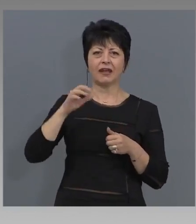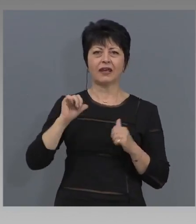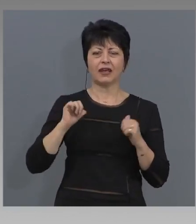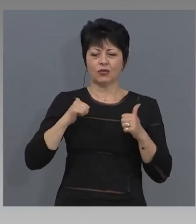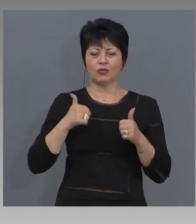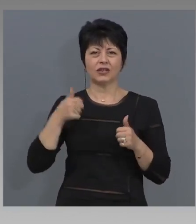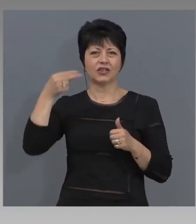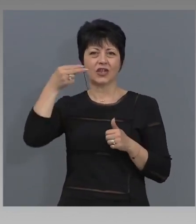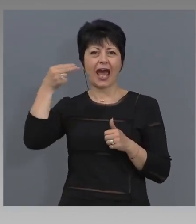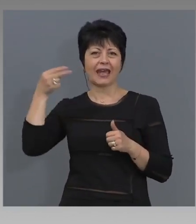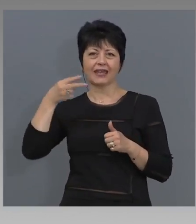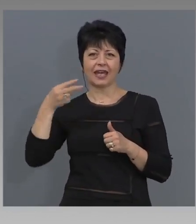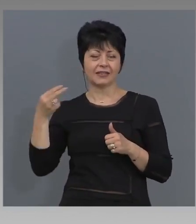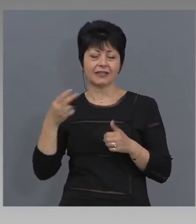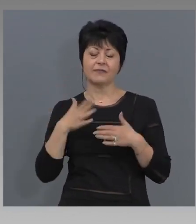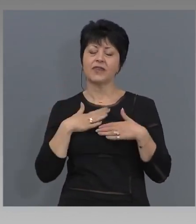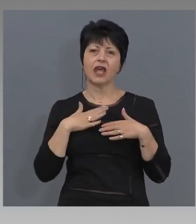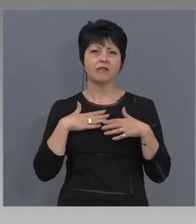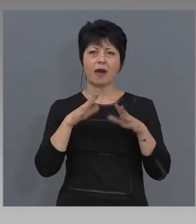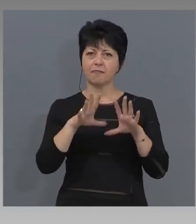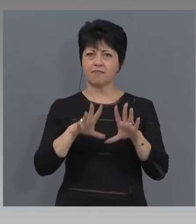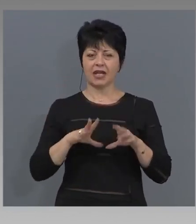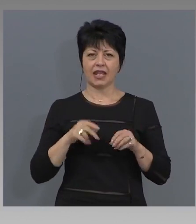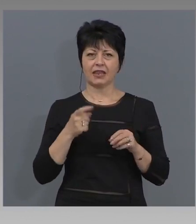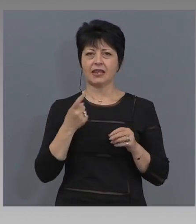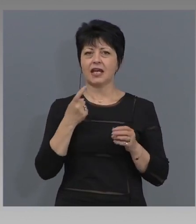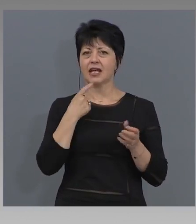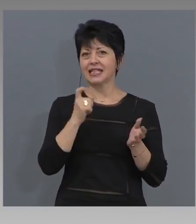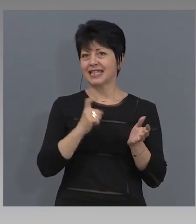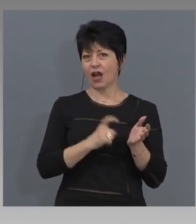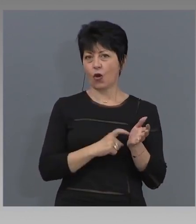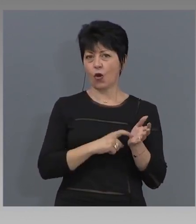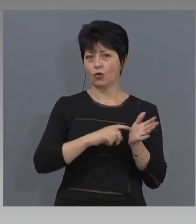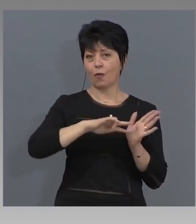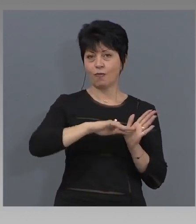Вижте, има прият законопроект на първо четене.